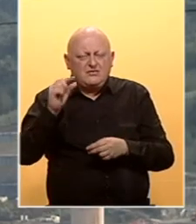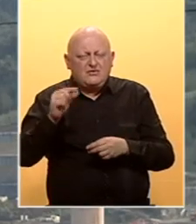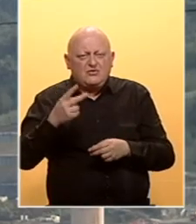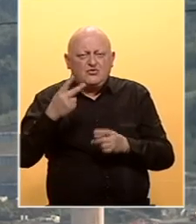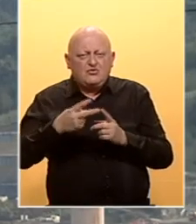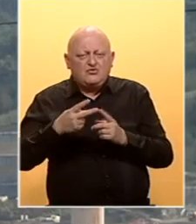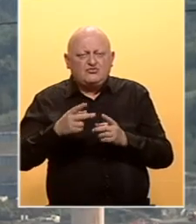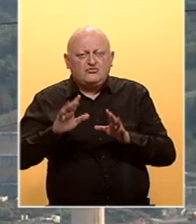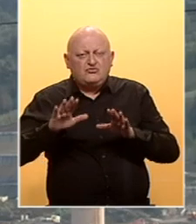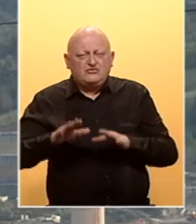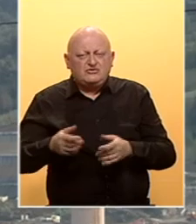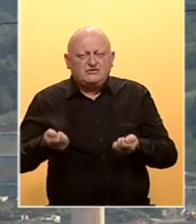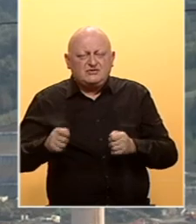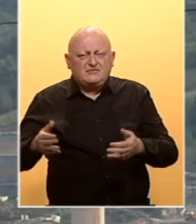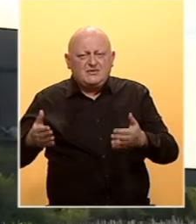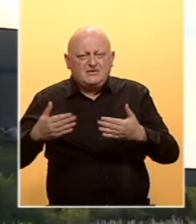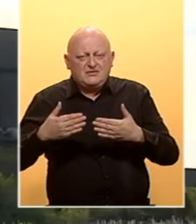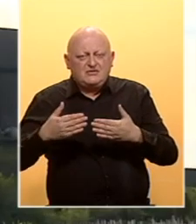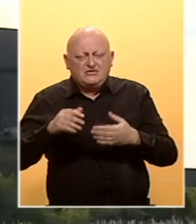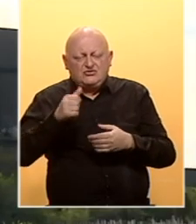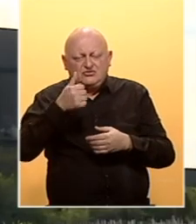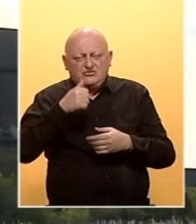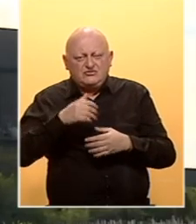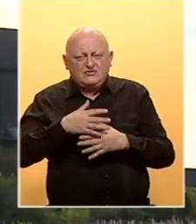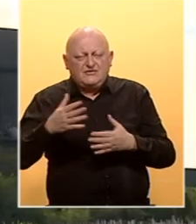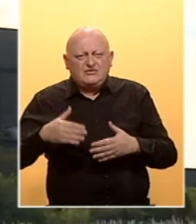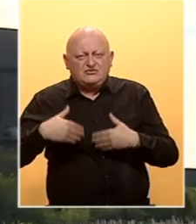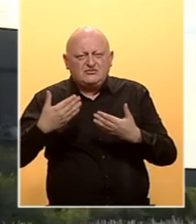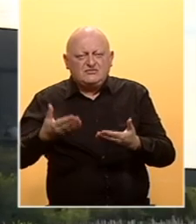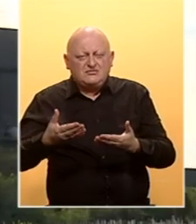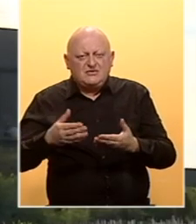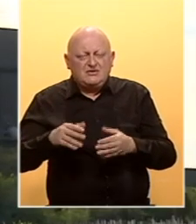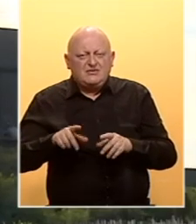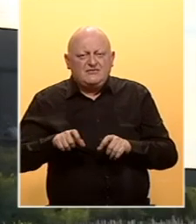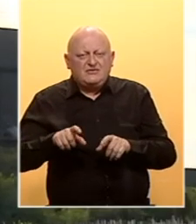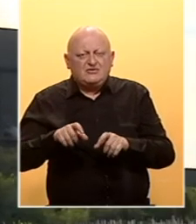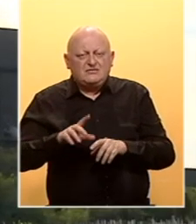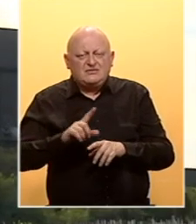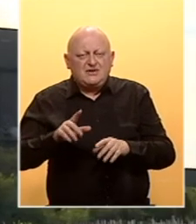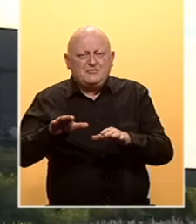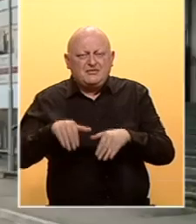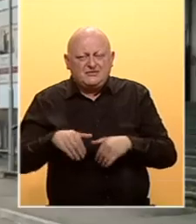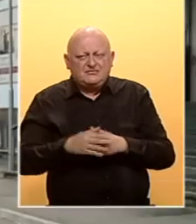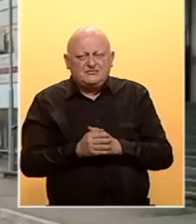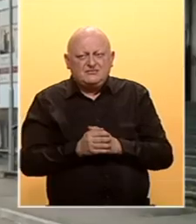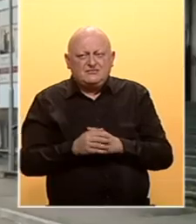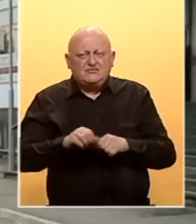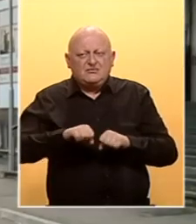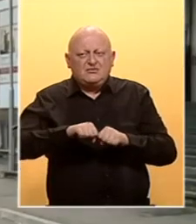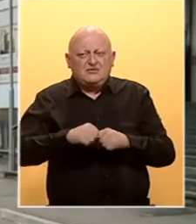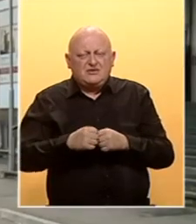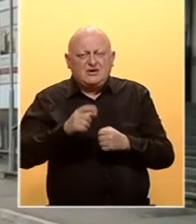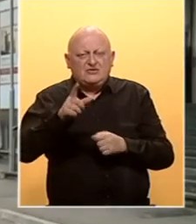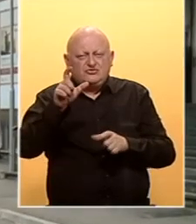dok je u drugom zadržavanju u zatvorenim prostorijama, što znači veće izlaganje biološkim faktorima, gotovo neprihvatljivo. Najugroženiji su